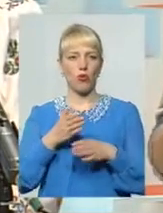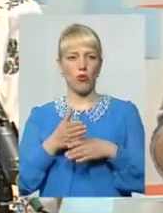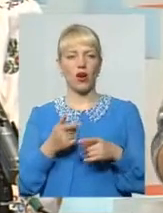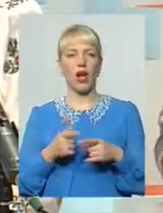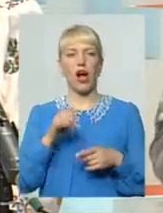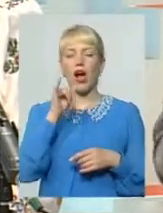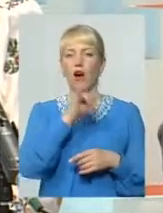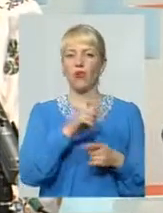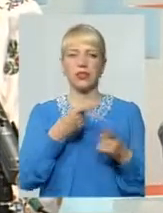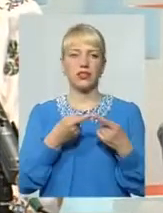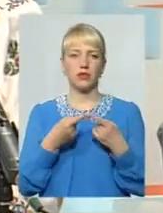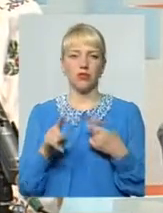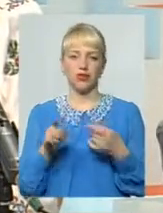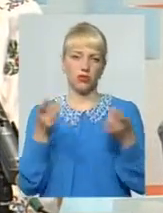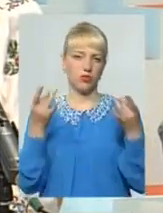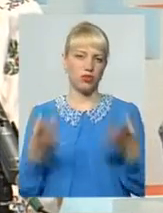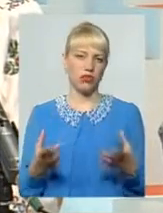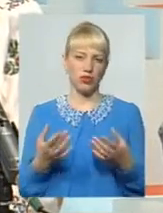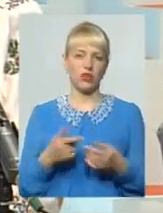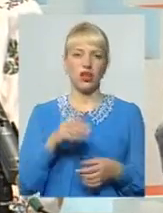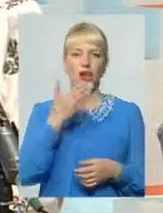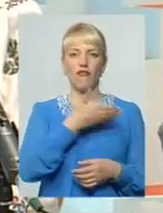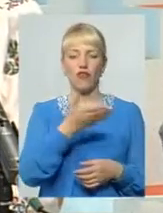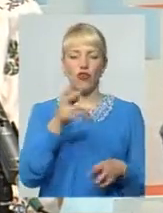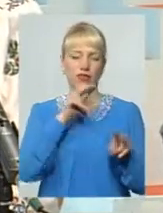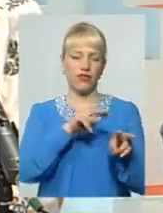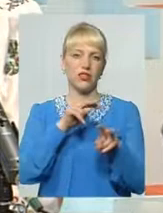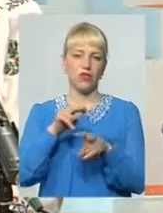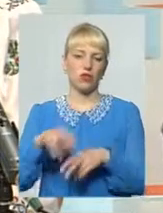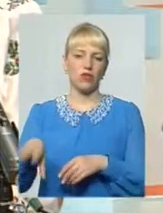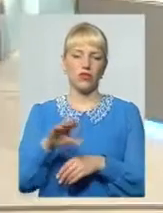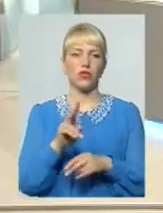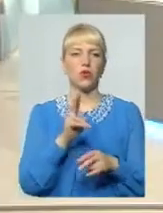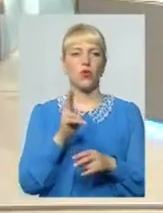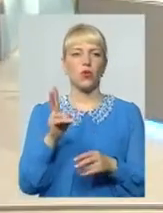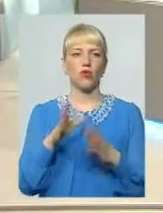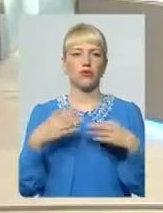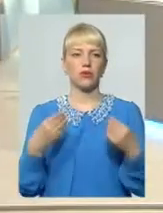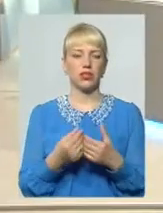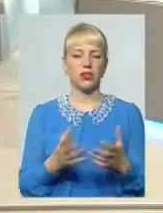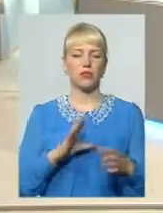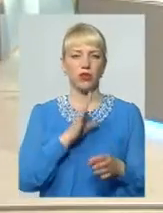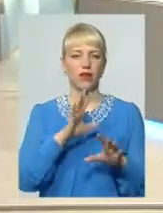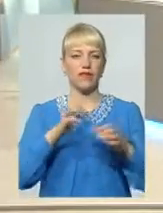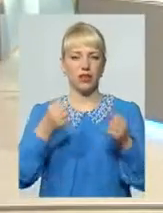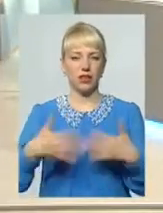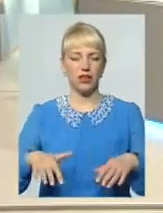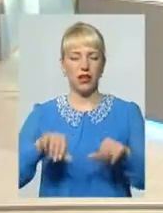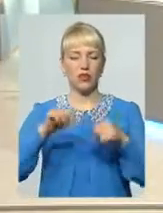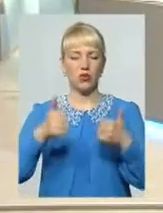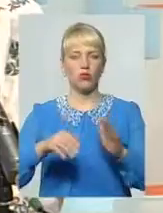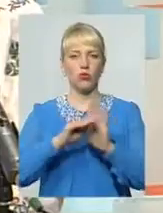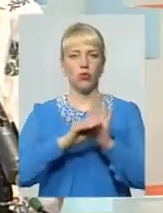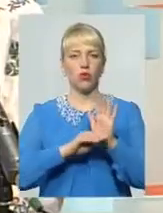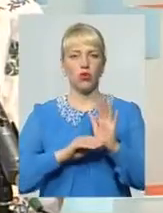них це проходить набагато простіше Вони відслідковують всіх, в кого в сім'ї відбулася втрата Формуються програми